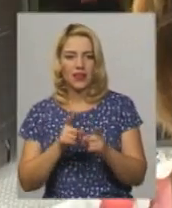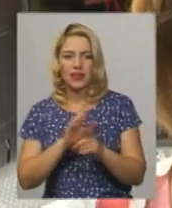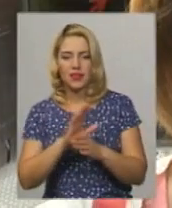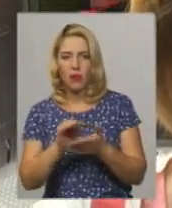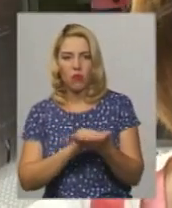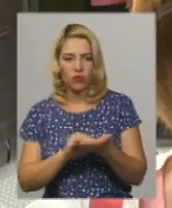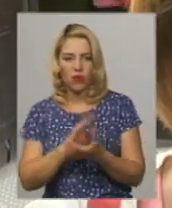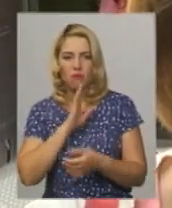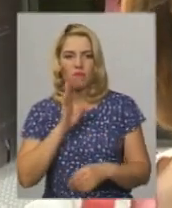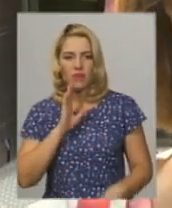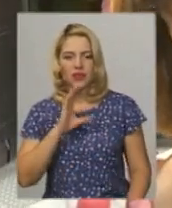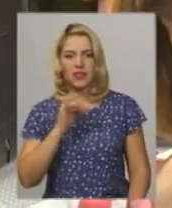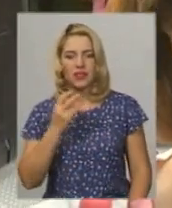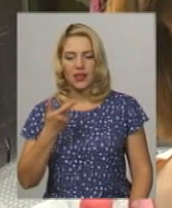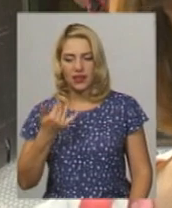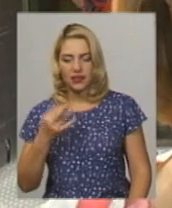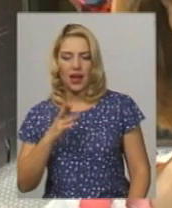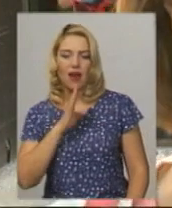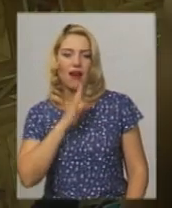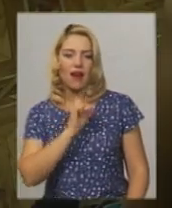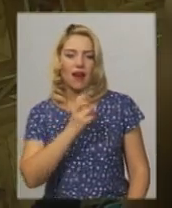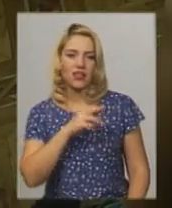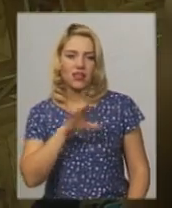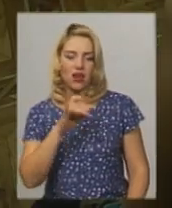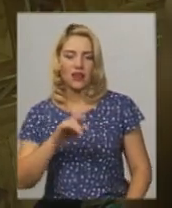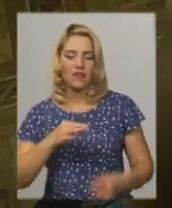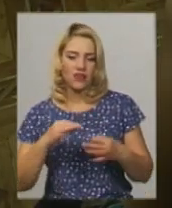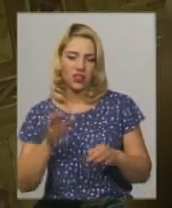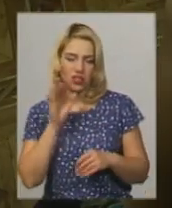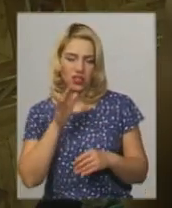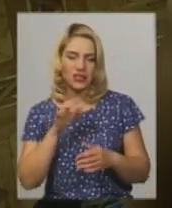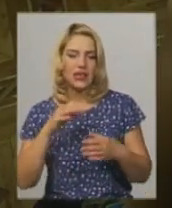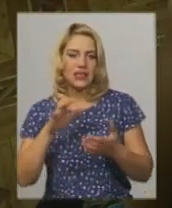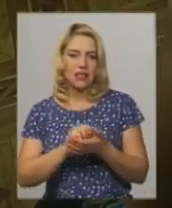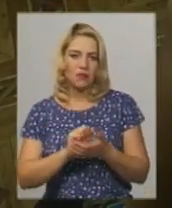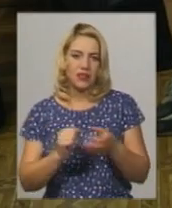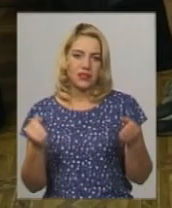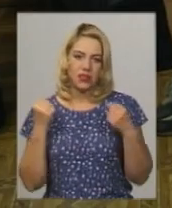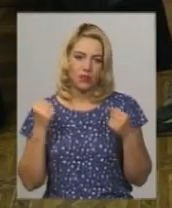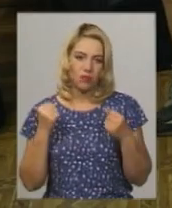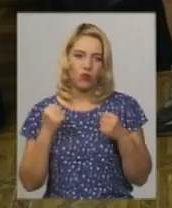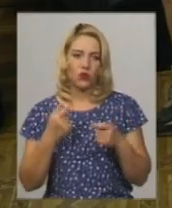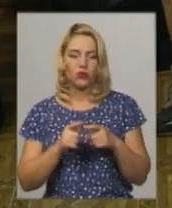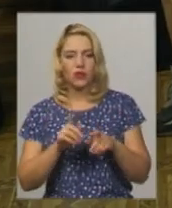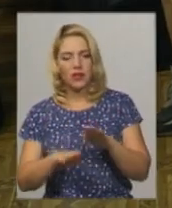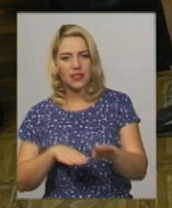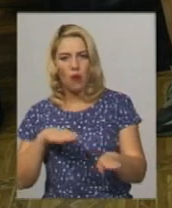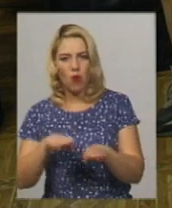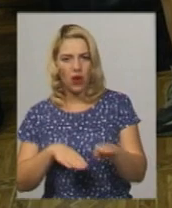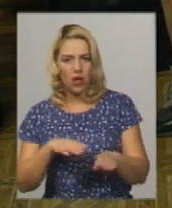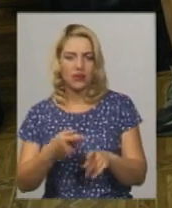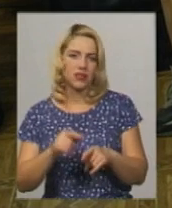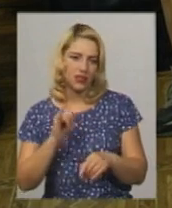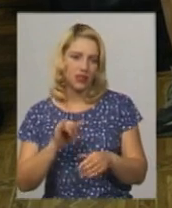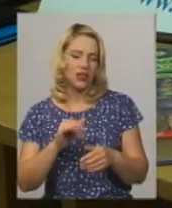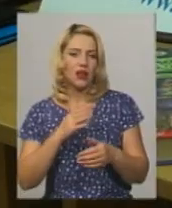Мати Сергія Анжеліка Шковська розповідає, у вільний час син займається спортом, катається на самокаді та ходить у комп'ютерну академію. Улюблений предмет